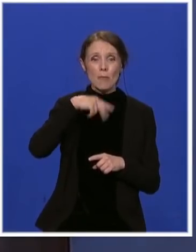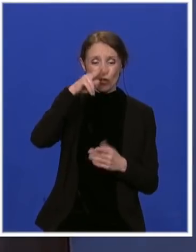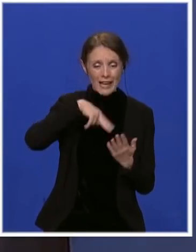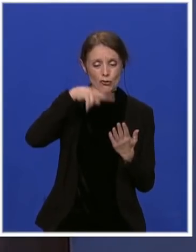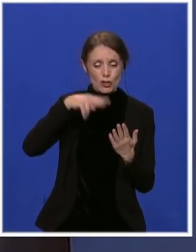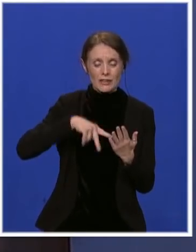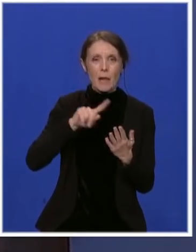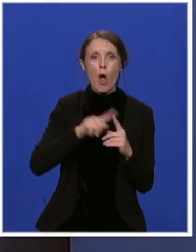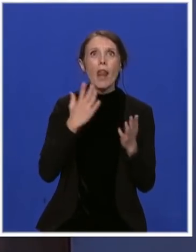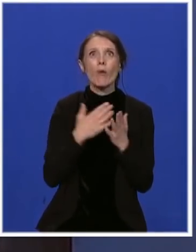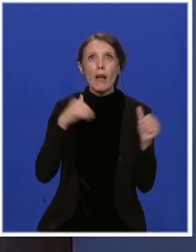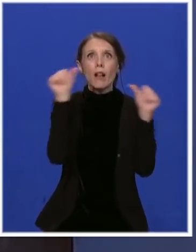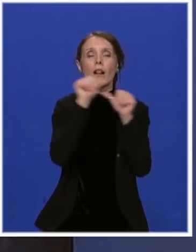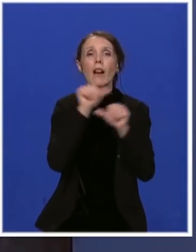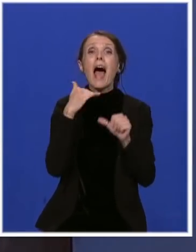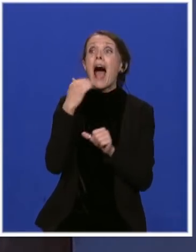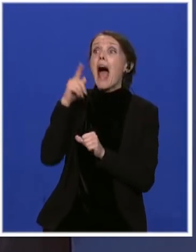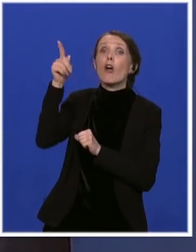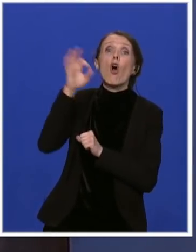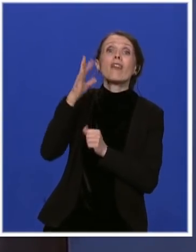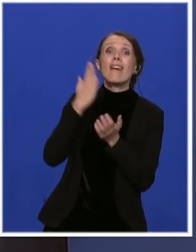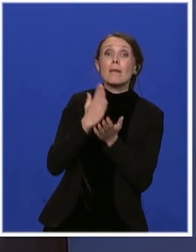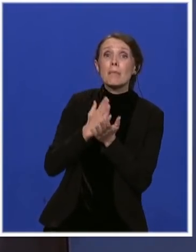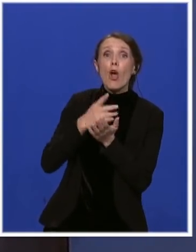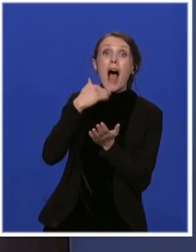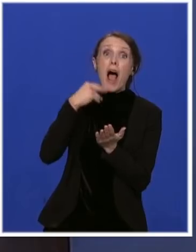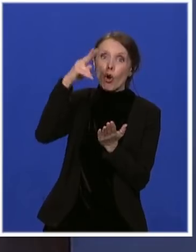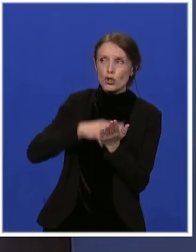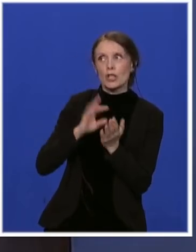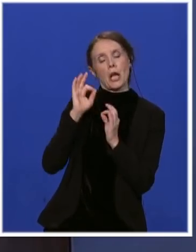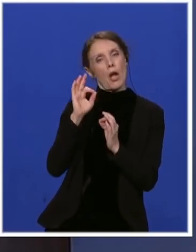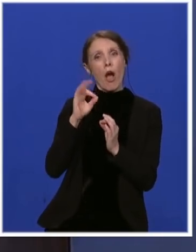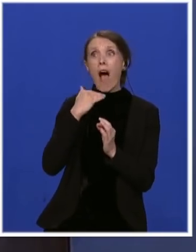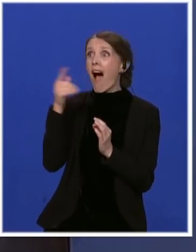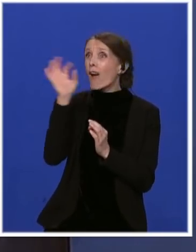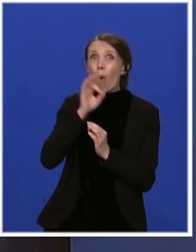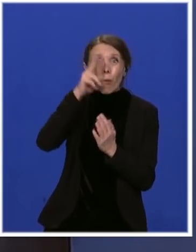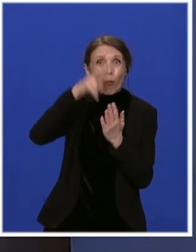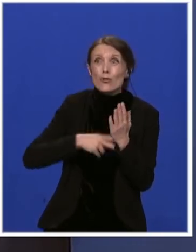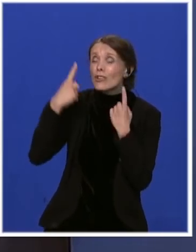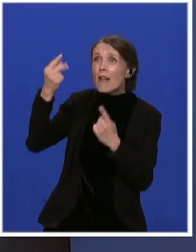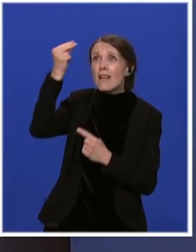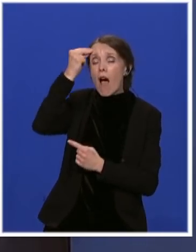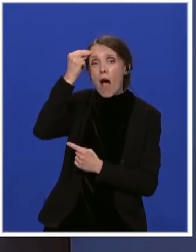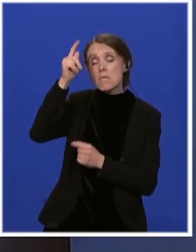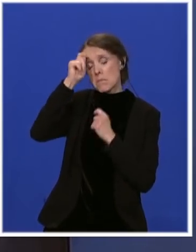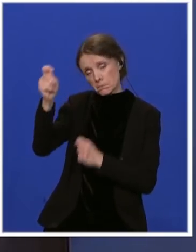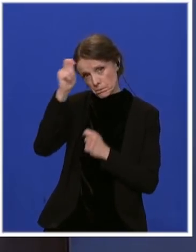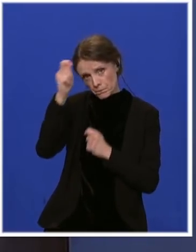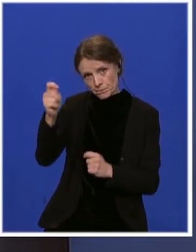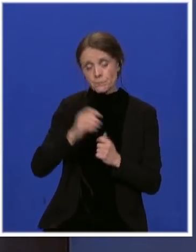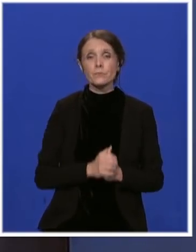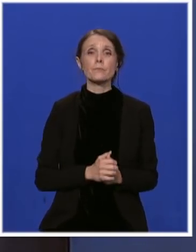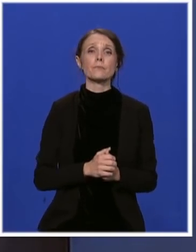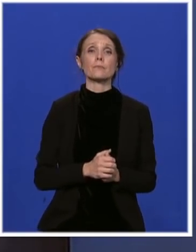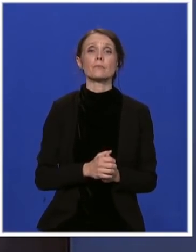bezbroj puta. Ako je to bilo u pitanju, ako ne, kapa dole. A kapa dole, svakako i hvala vama mnogo. Hoću se zahvaliti pre svega vama,